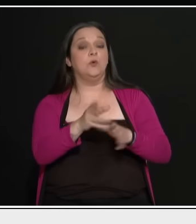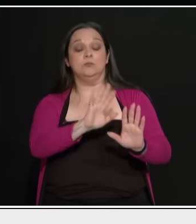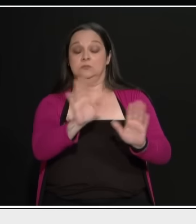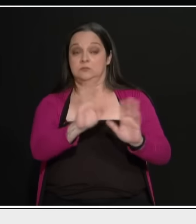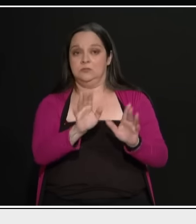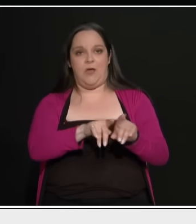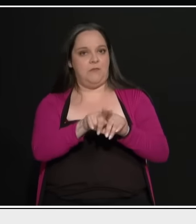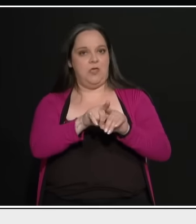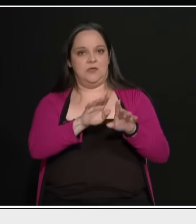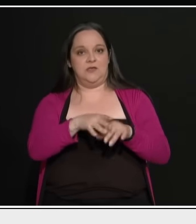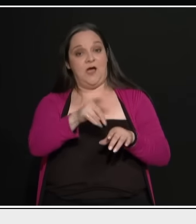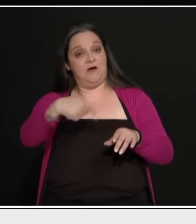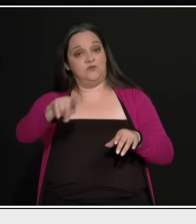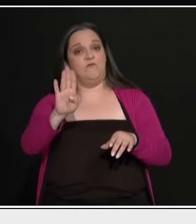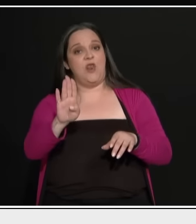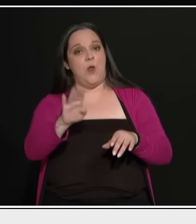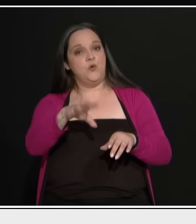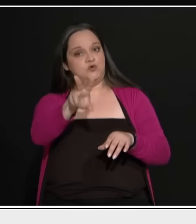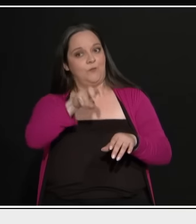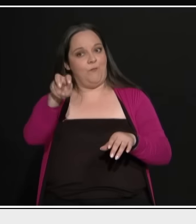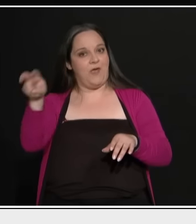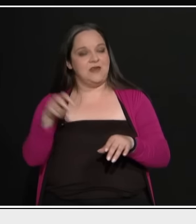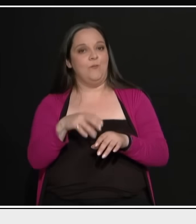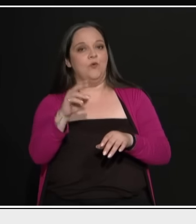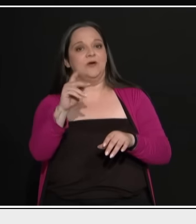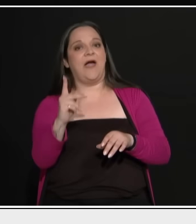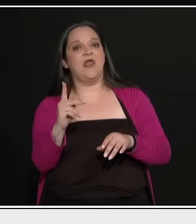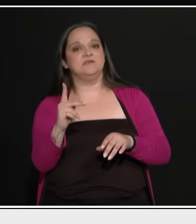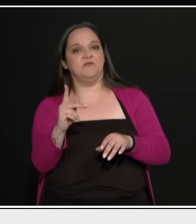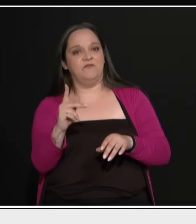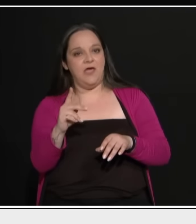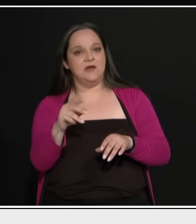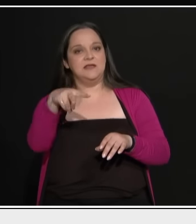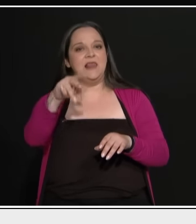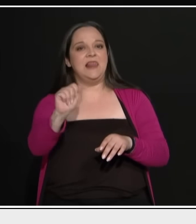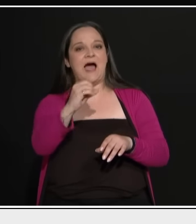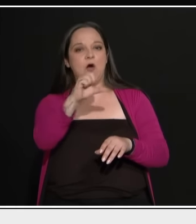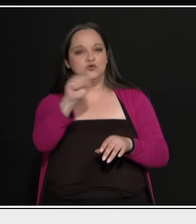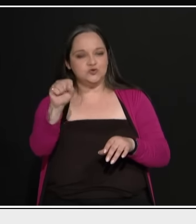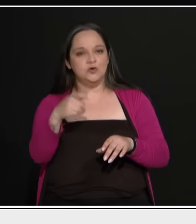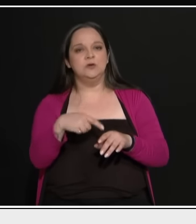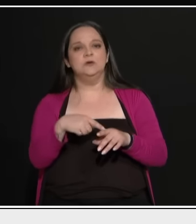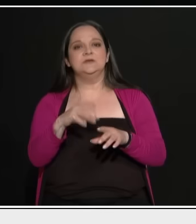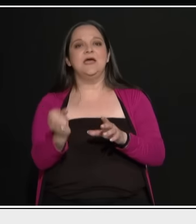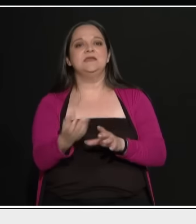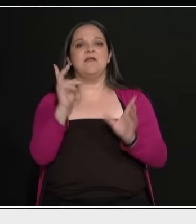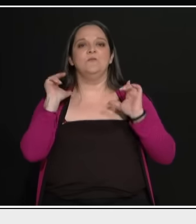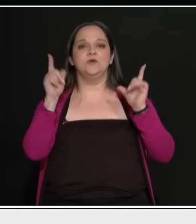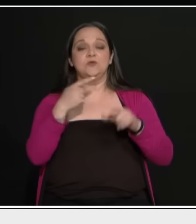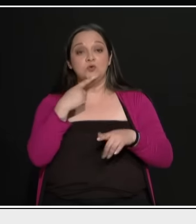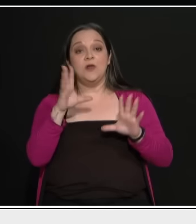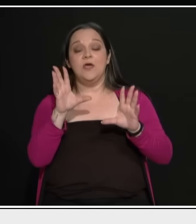Δημοκρατία. Άρα απλώς το λέτε ως θέση πολιτική. Αυτό το λέω ως κίνδυνο. Ως κίνδυνο η χώρα